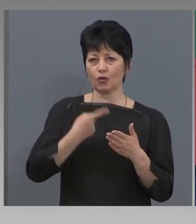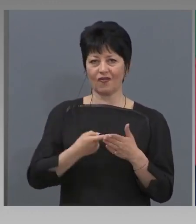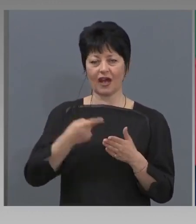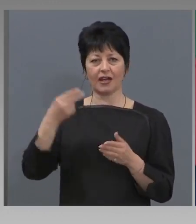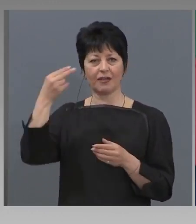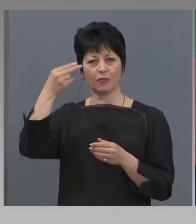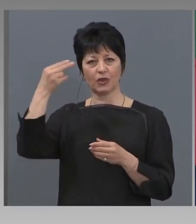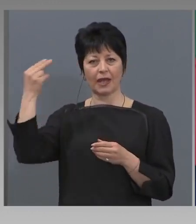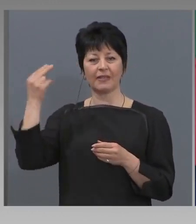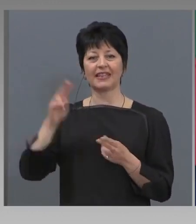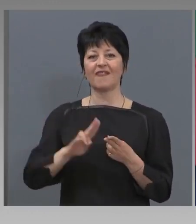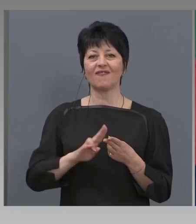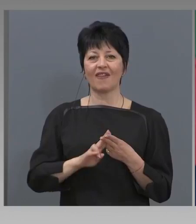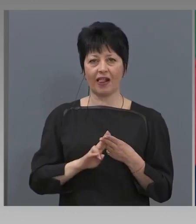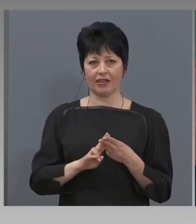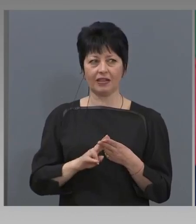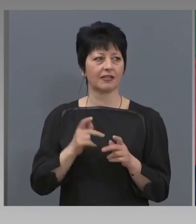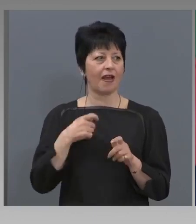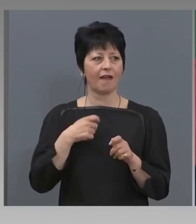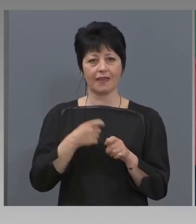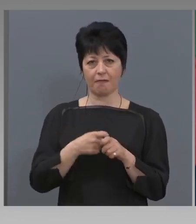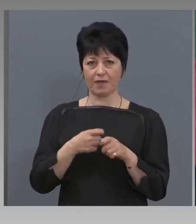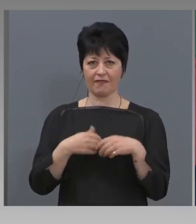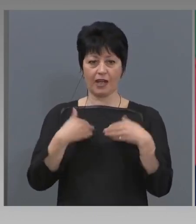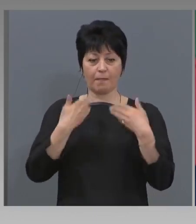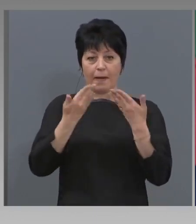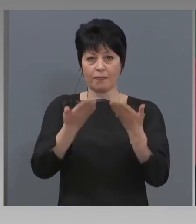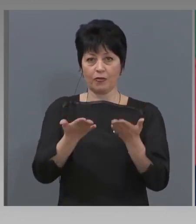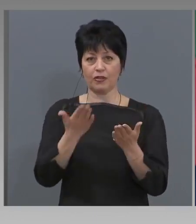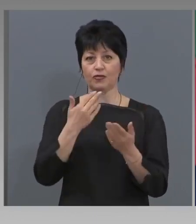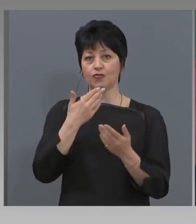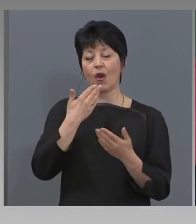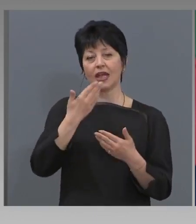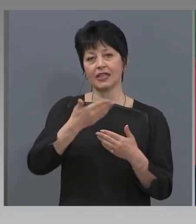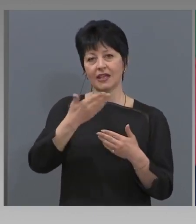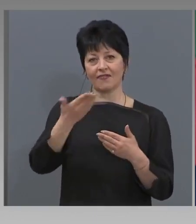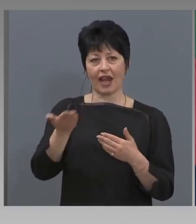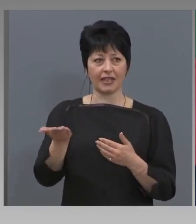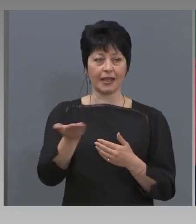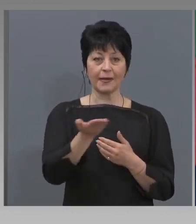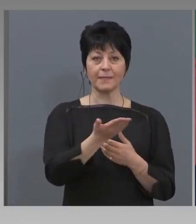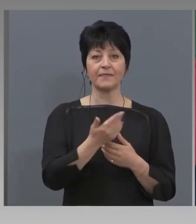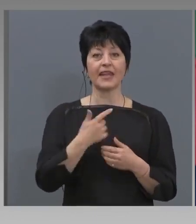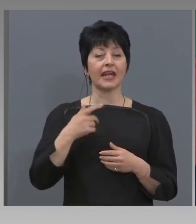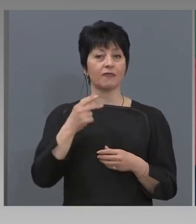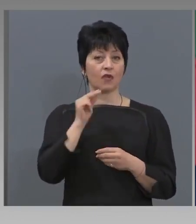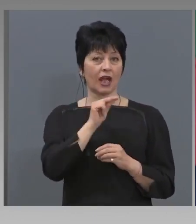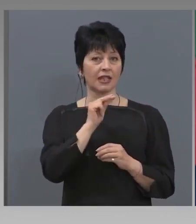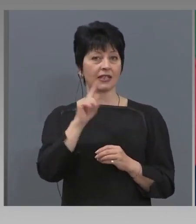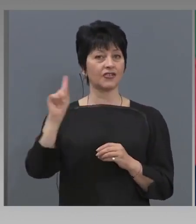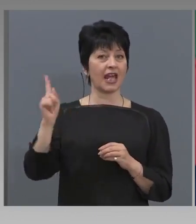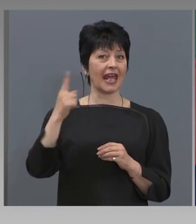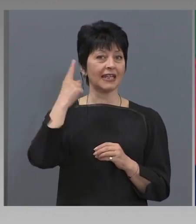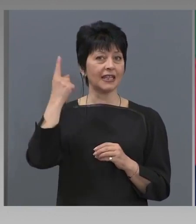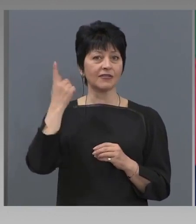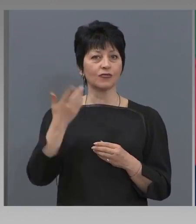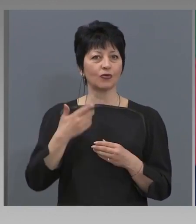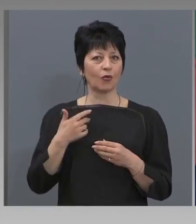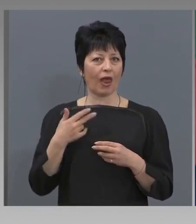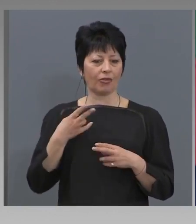Валдис, направихме публично изявление, и аз му казах, че единственото, което ни спира,